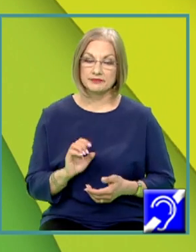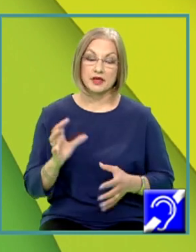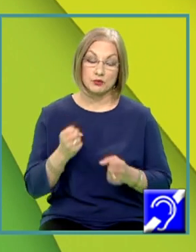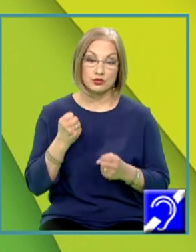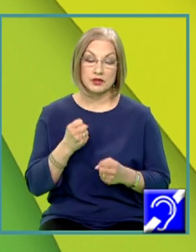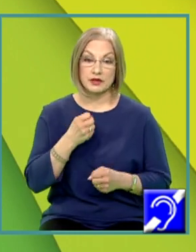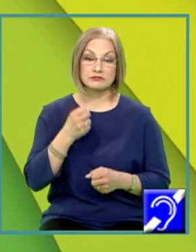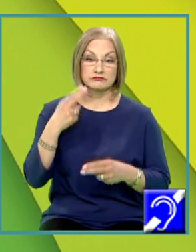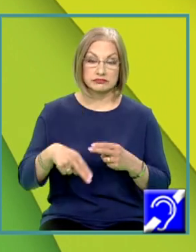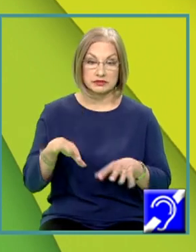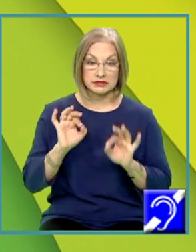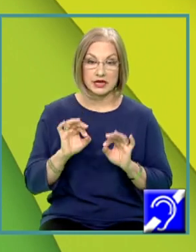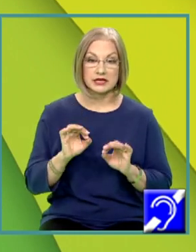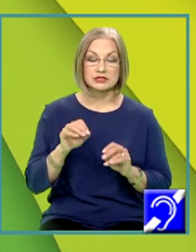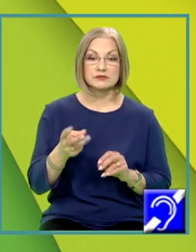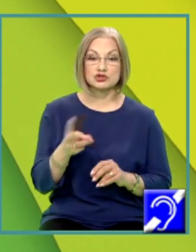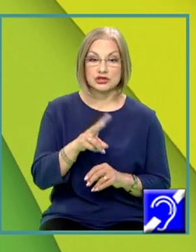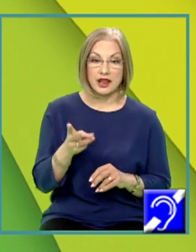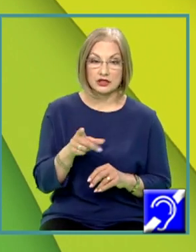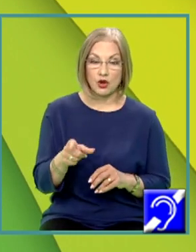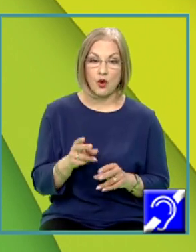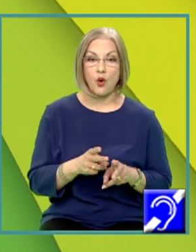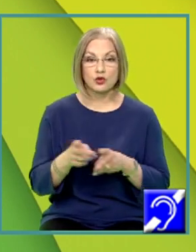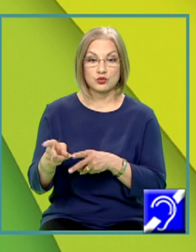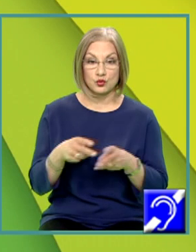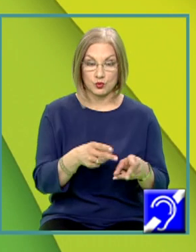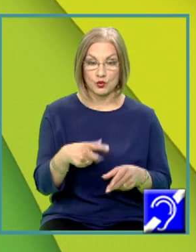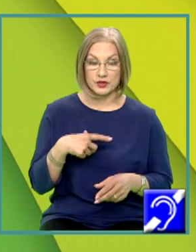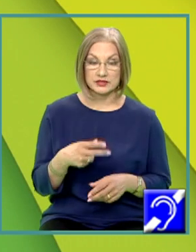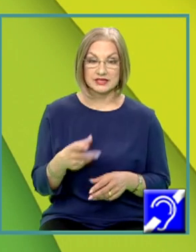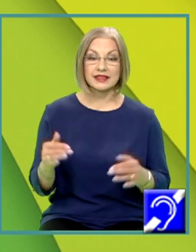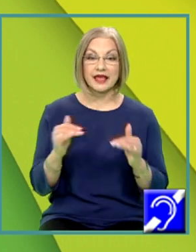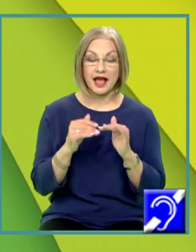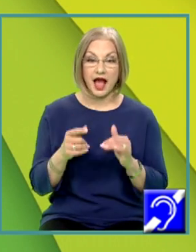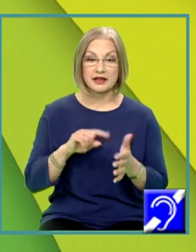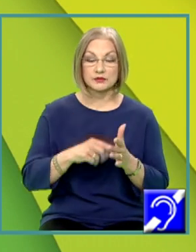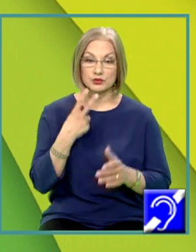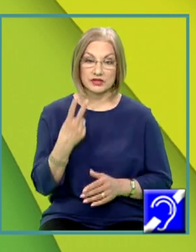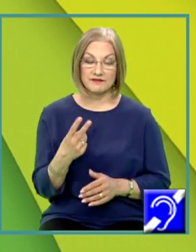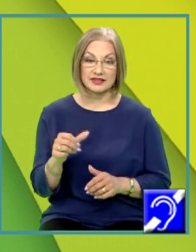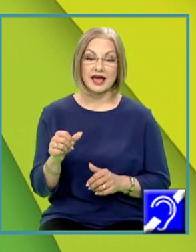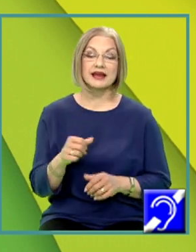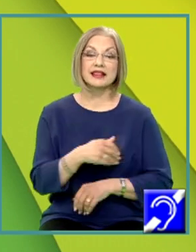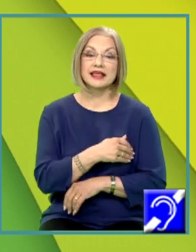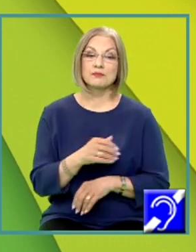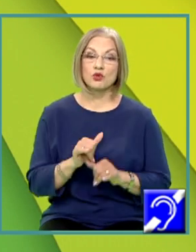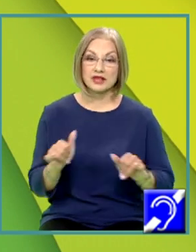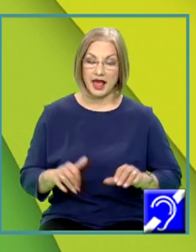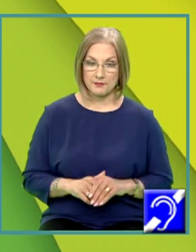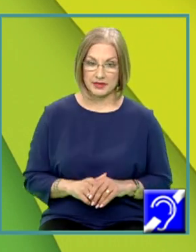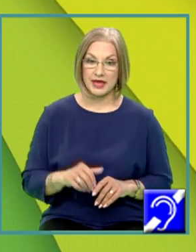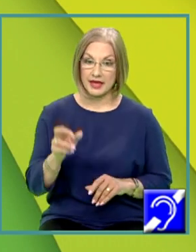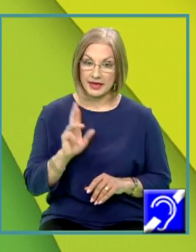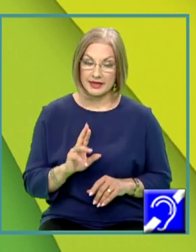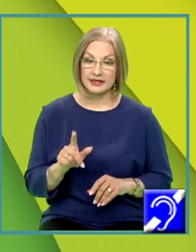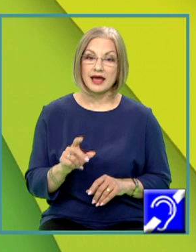deduce că cele două drumuri sunt egale din punct de vedere termodinamic. Deci,